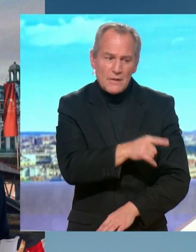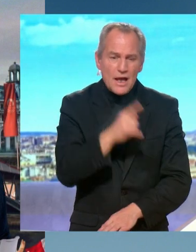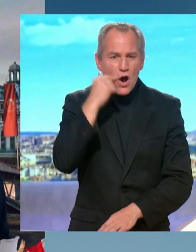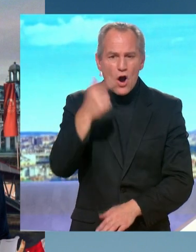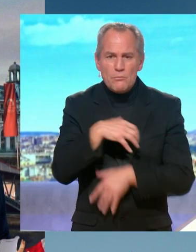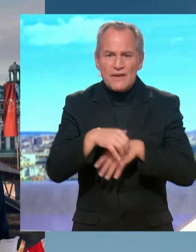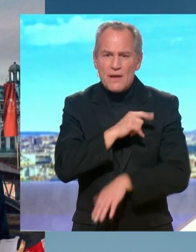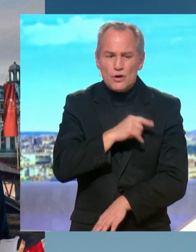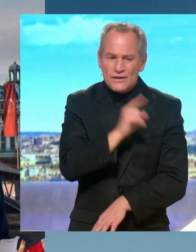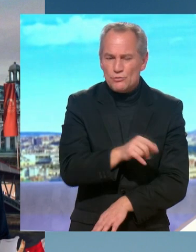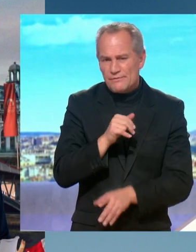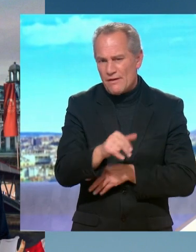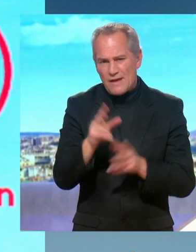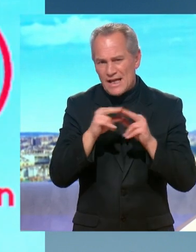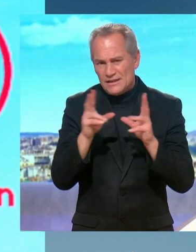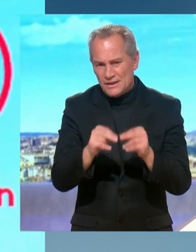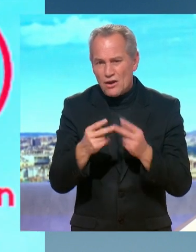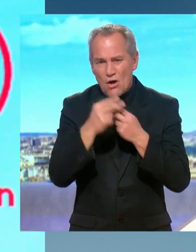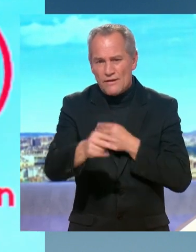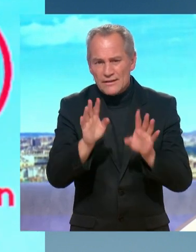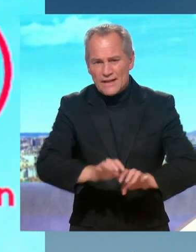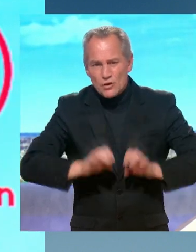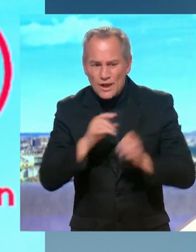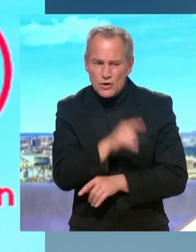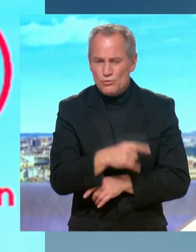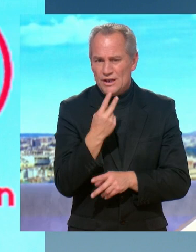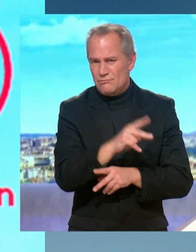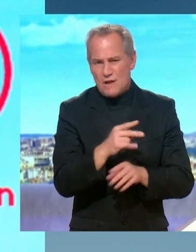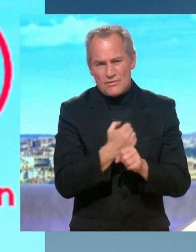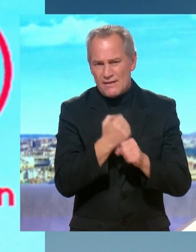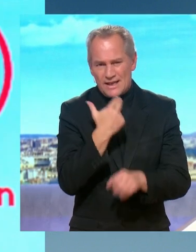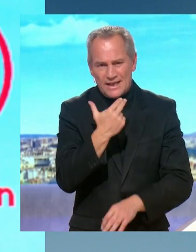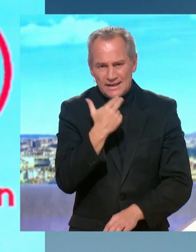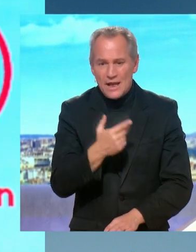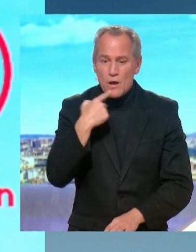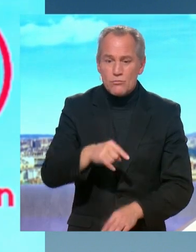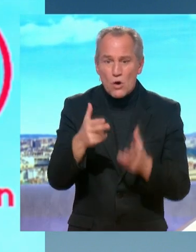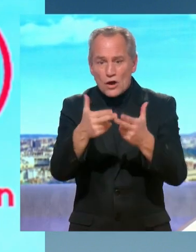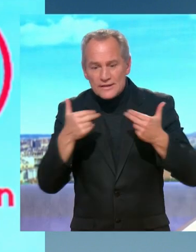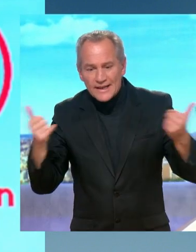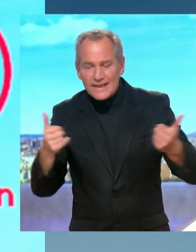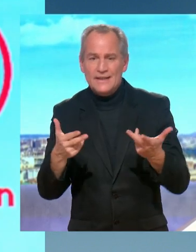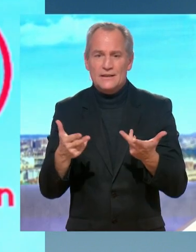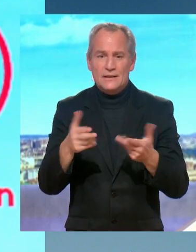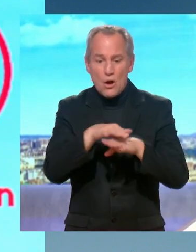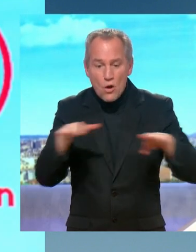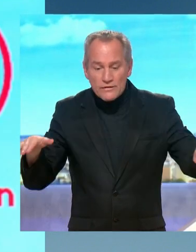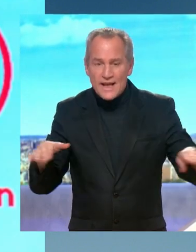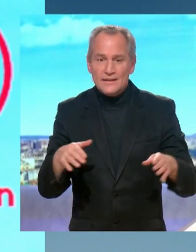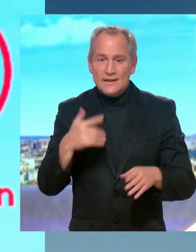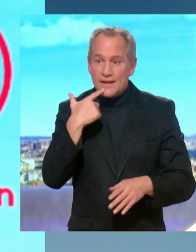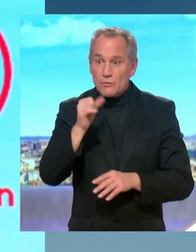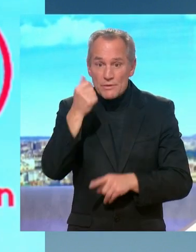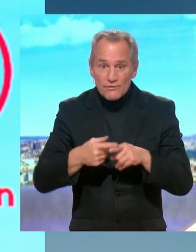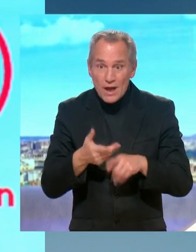'en explique et s'en expliquera y compris devant le Parlement pour accéder à certaines zones notamment à la série l'ouverture à la Seine c'est la première fois en 3000